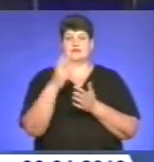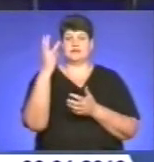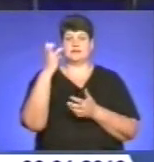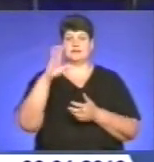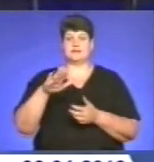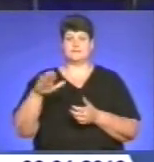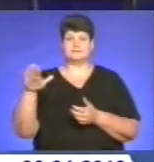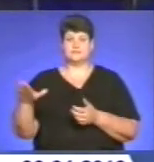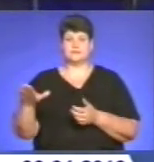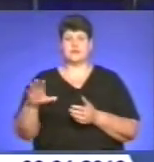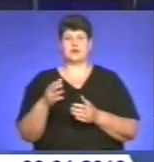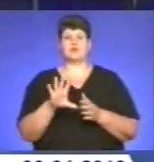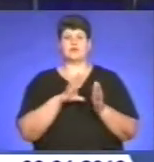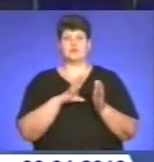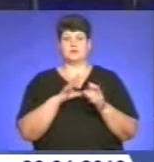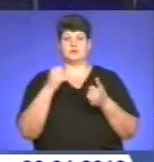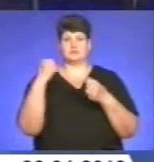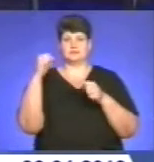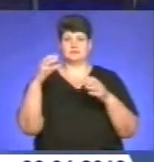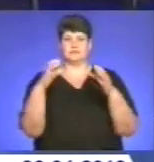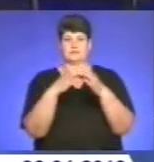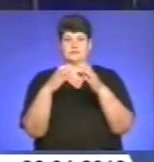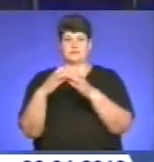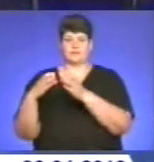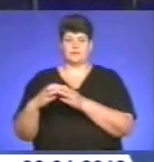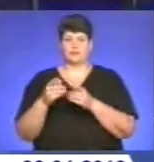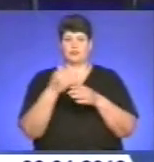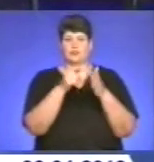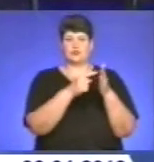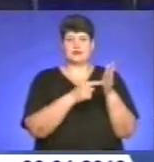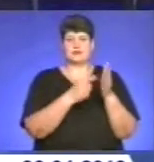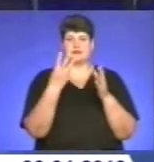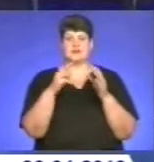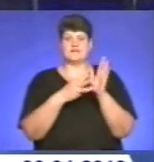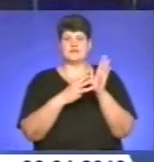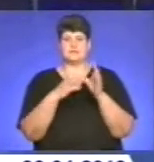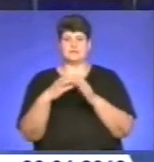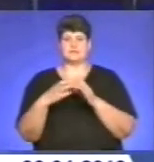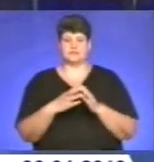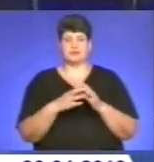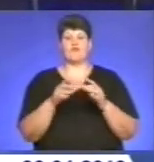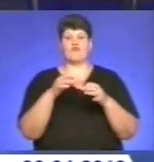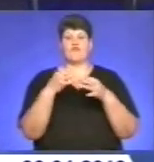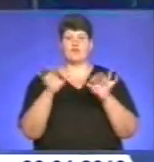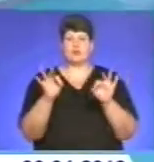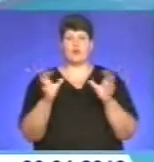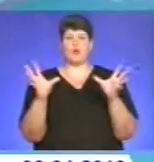перемогу у вісьми вікових категоріях. Плавці змагалися у трьох стилях – вільному, комплексному та за вибором.